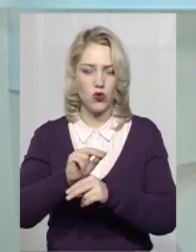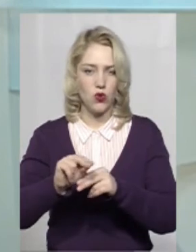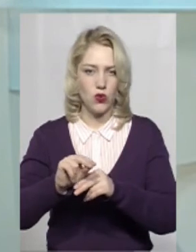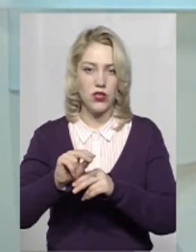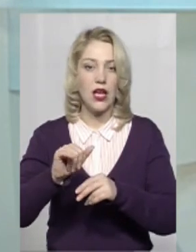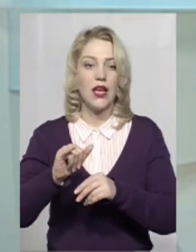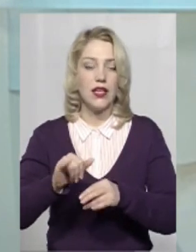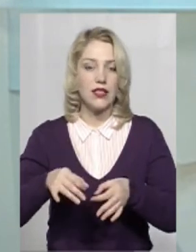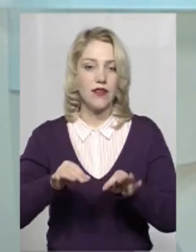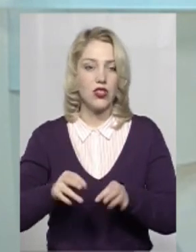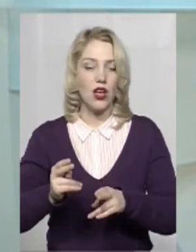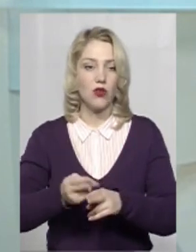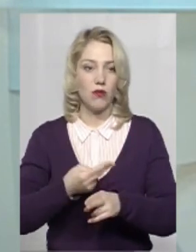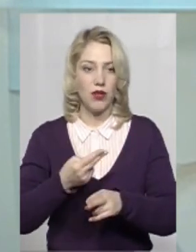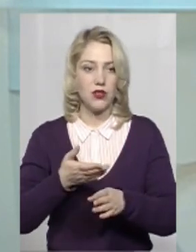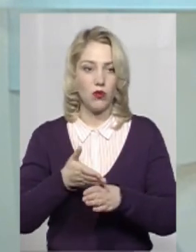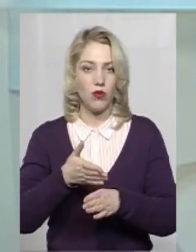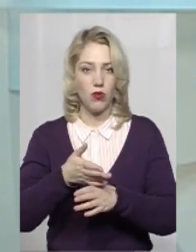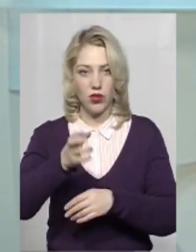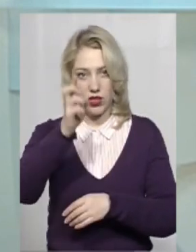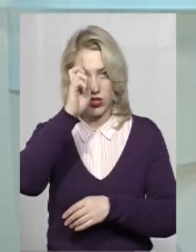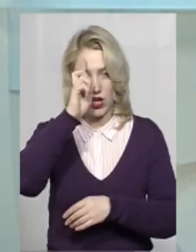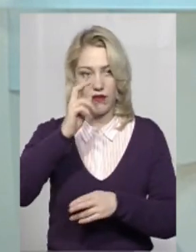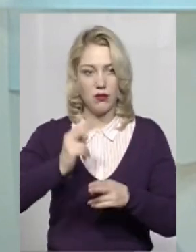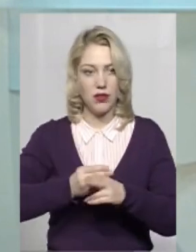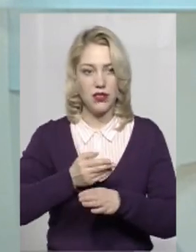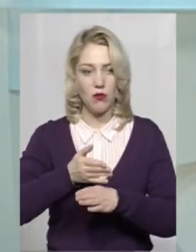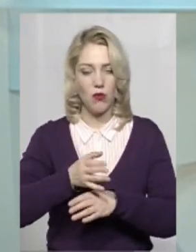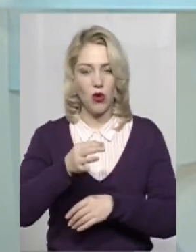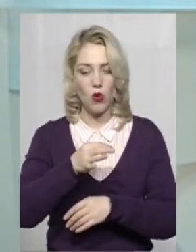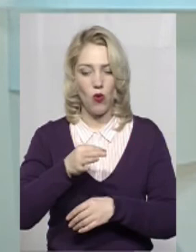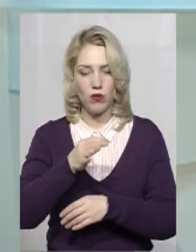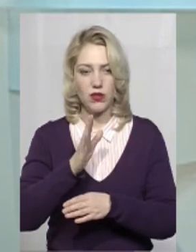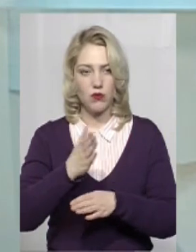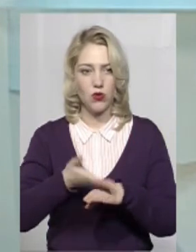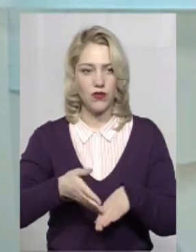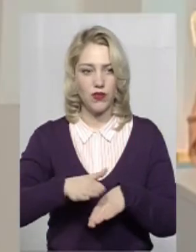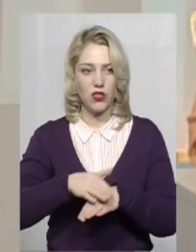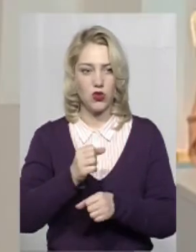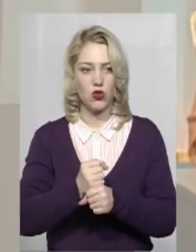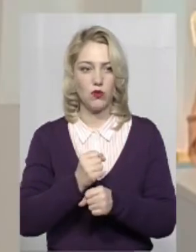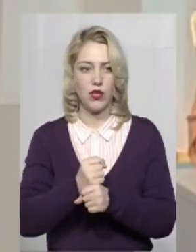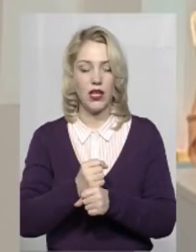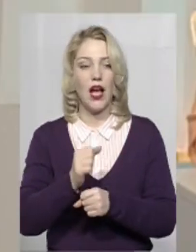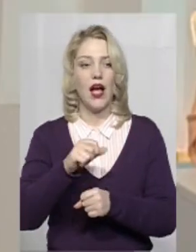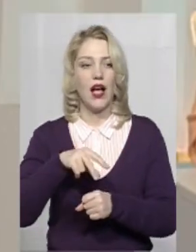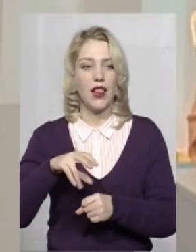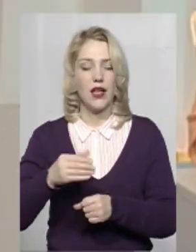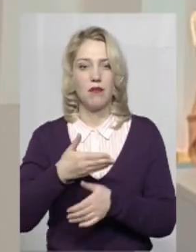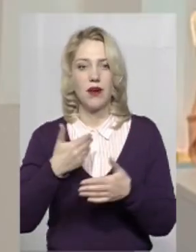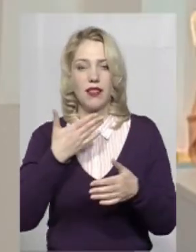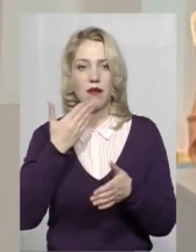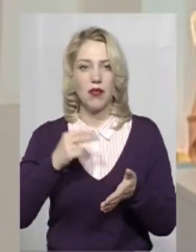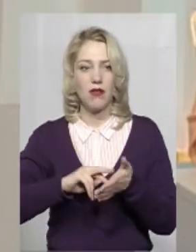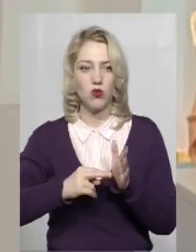звичайно, що без допомоги держави, без допомоги області це зробити буде дуже важко. Але ми не